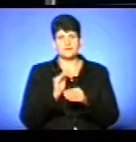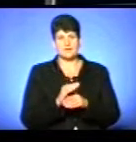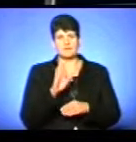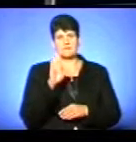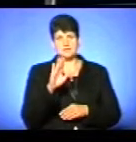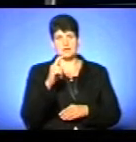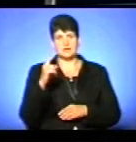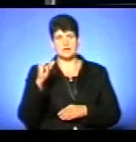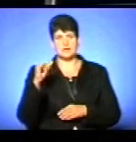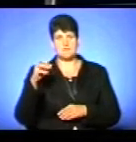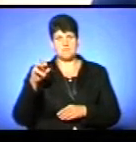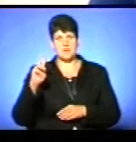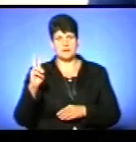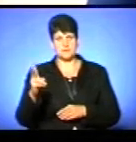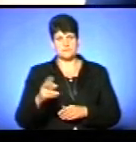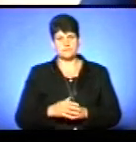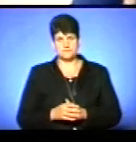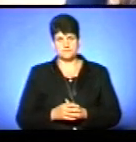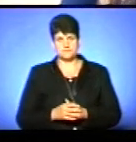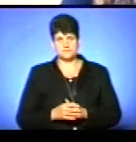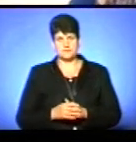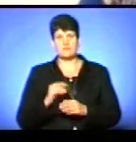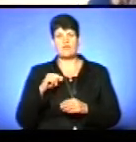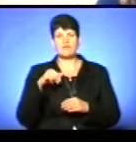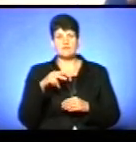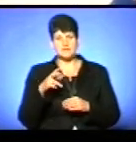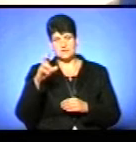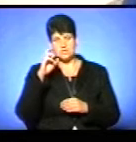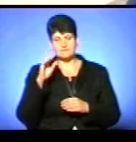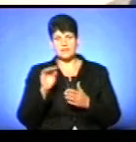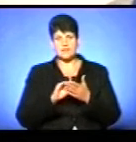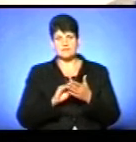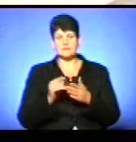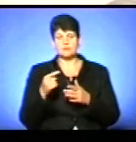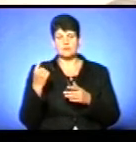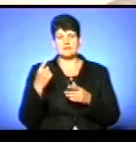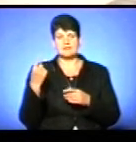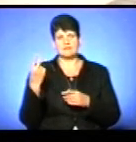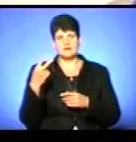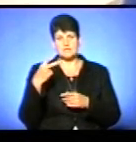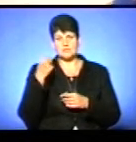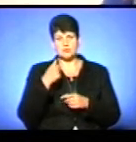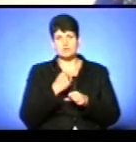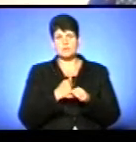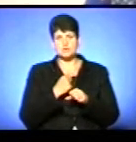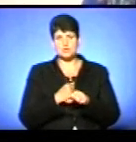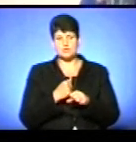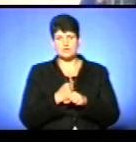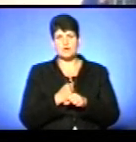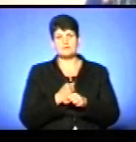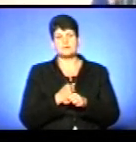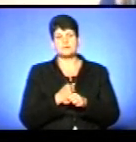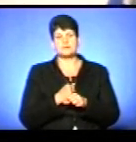'ячеслава Хім'яка. Ось схід до Державного архіву Тернопільської області, де понад 20 років пропрацював краєзнавець,